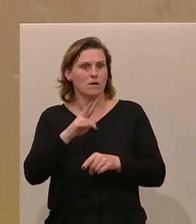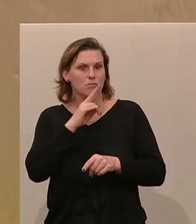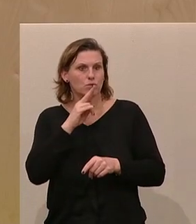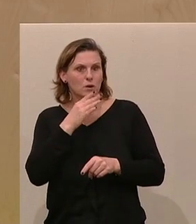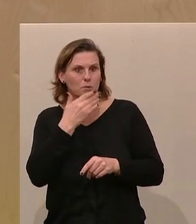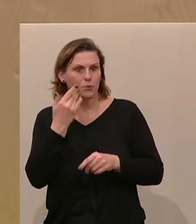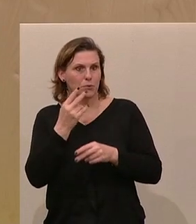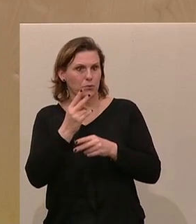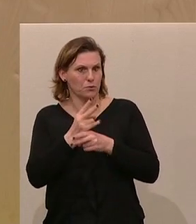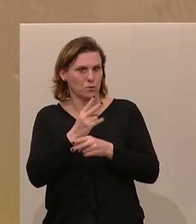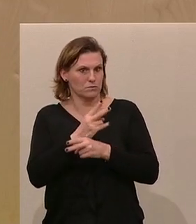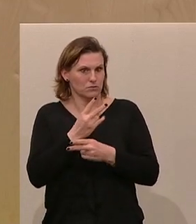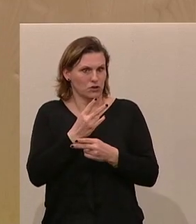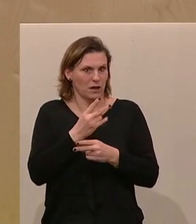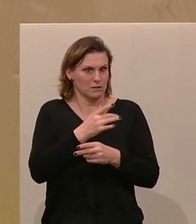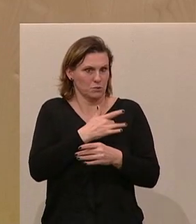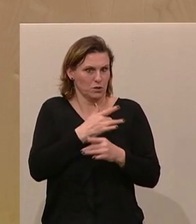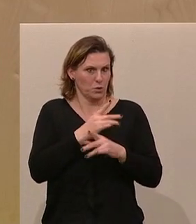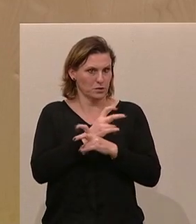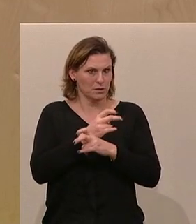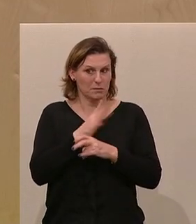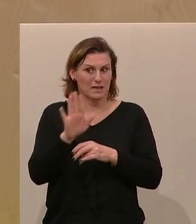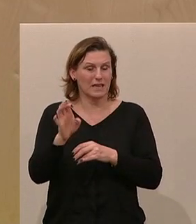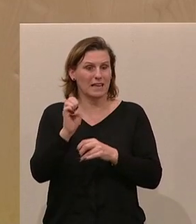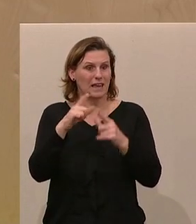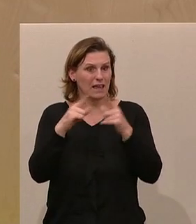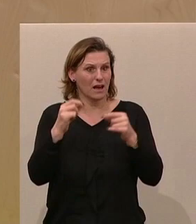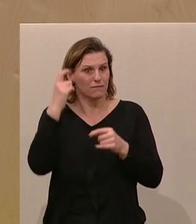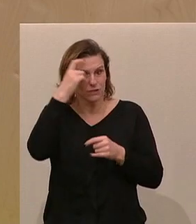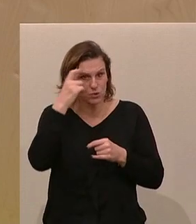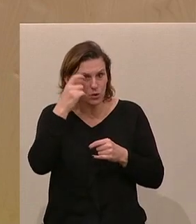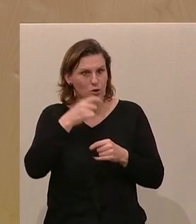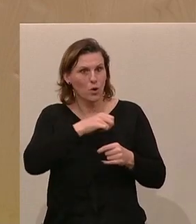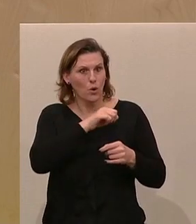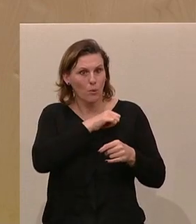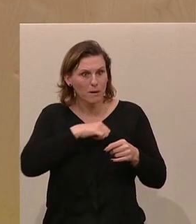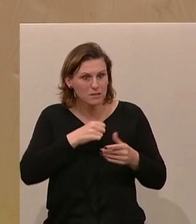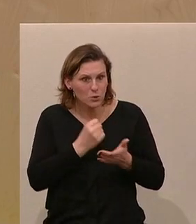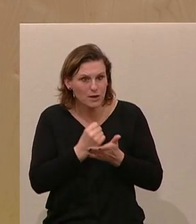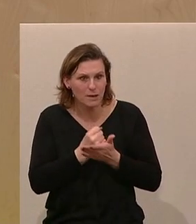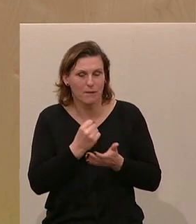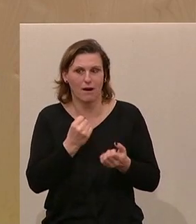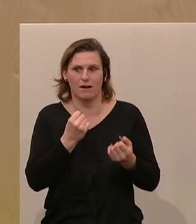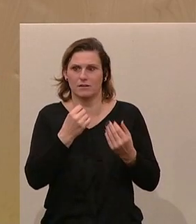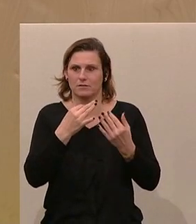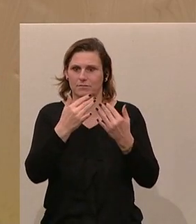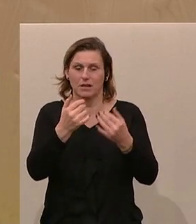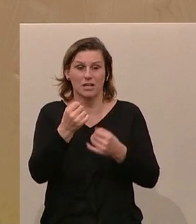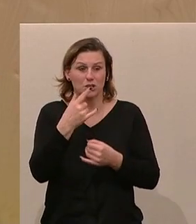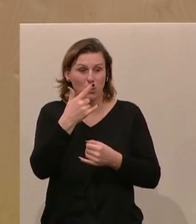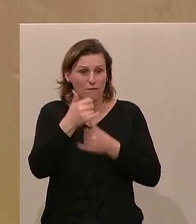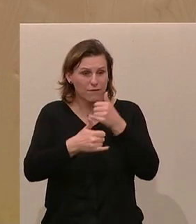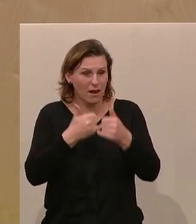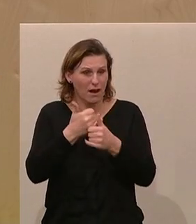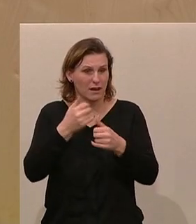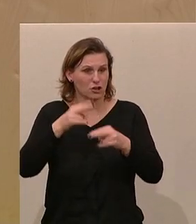österreichische Staatsbürgerin ist, mit ihrer E-Card dementsprechend versorgt hat, Operationen gemacht hat und, und, und. Nach zwölf Jahren